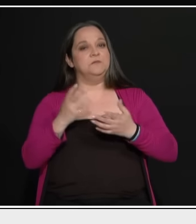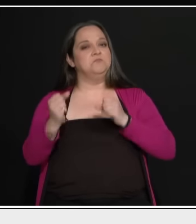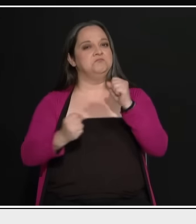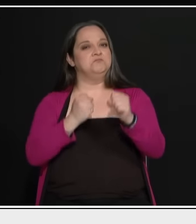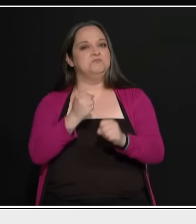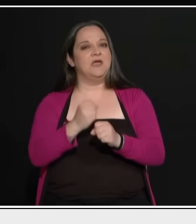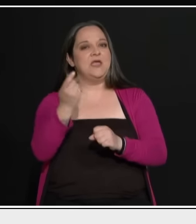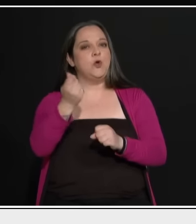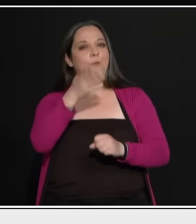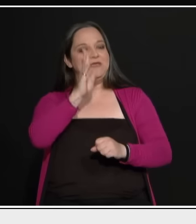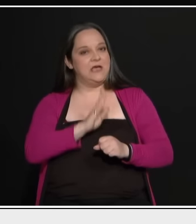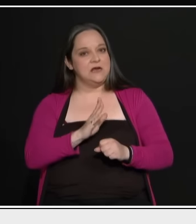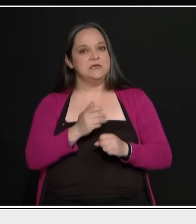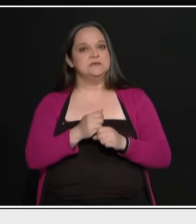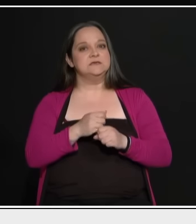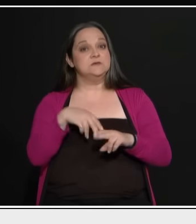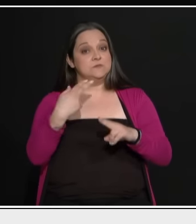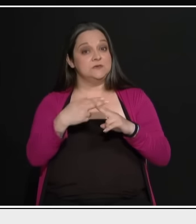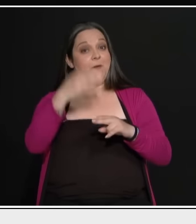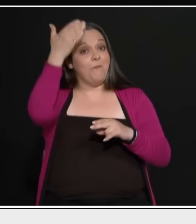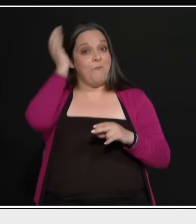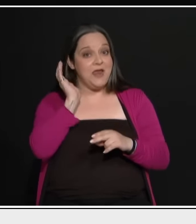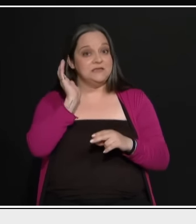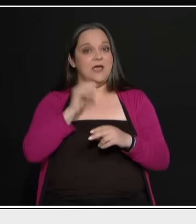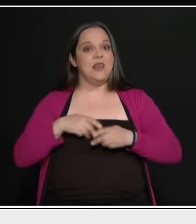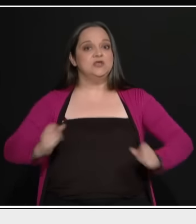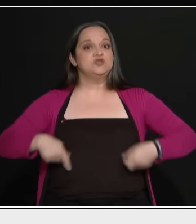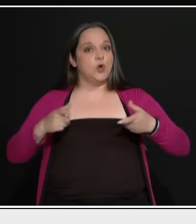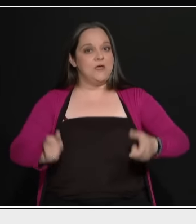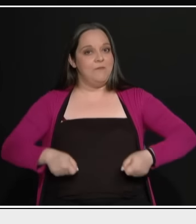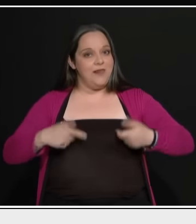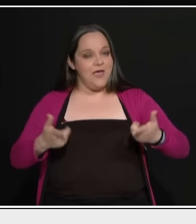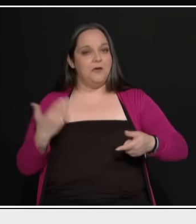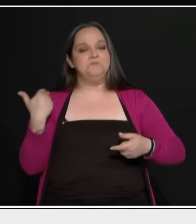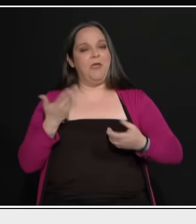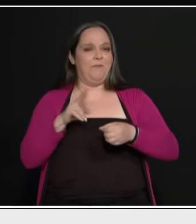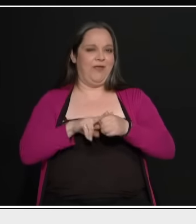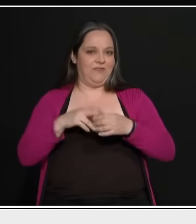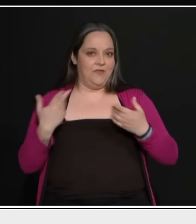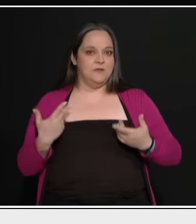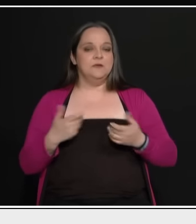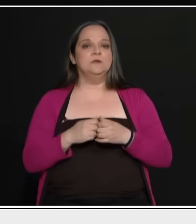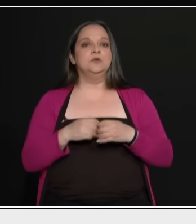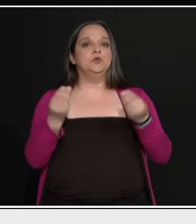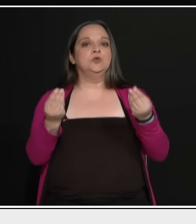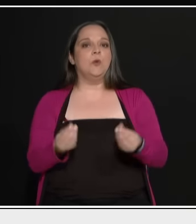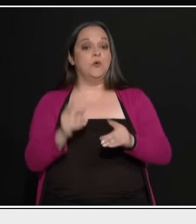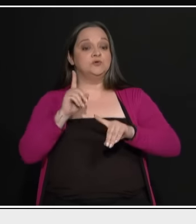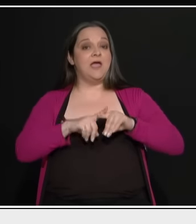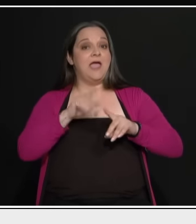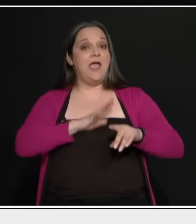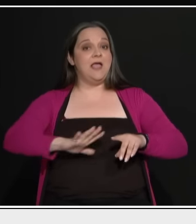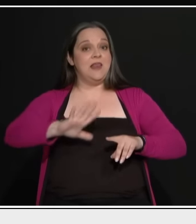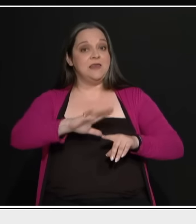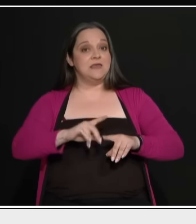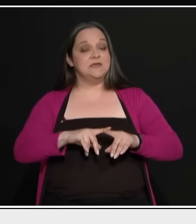έπαιξε ρόλο η Μέρκελ, ο Σόιμπλε που έχει φύγει πια από την ζωή στον τρόπο με τον οποίο ο Έλληνας αντιμετωπίζει